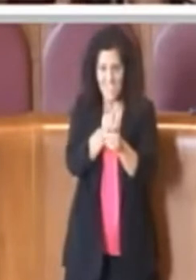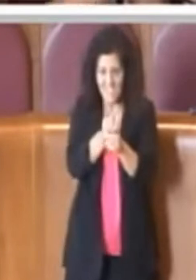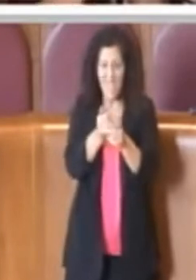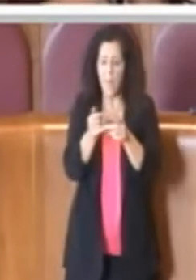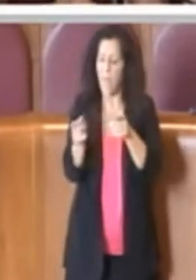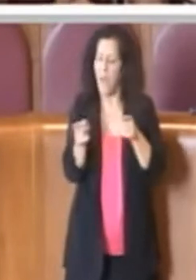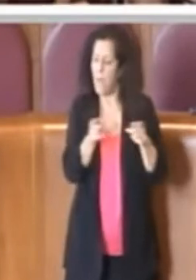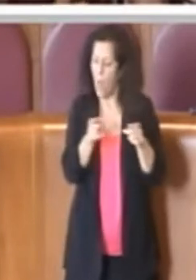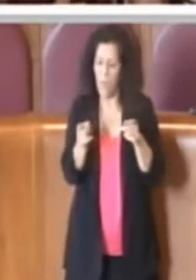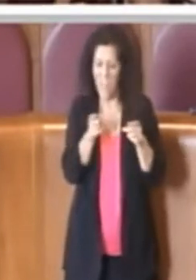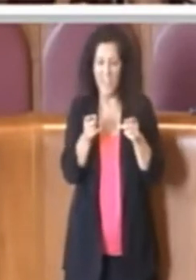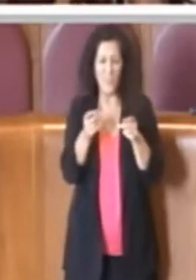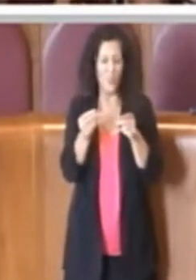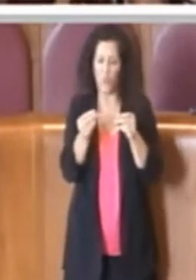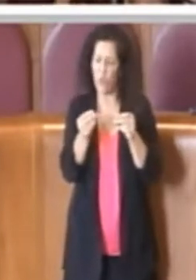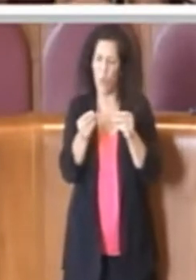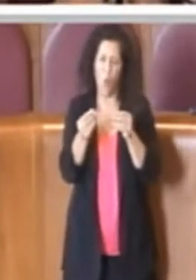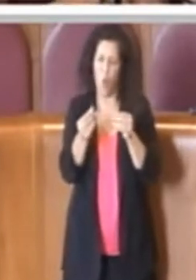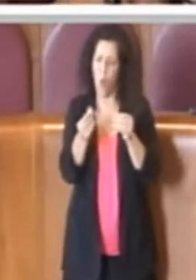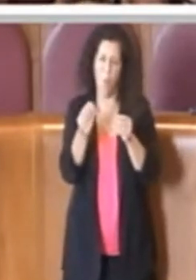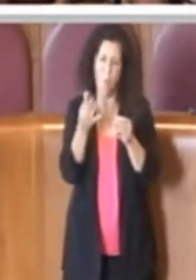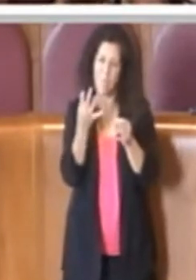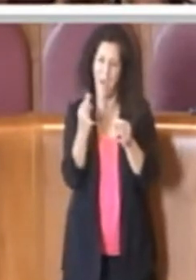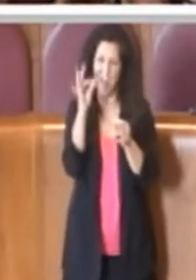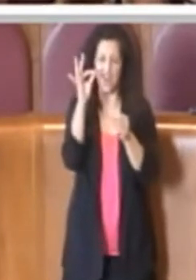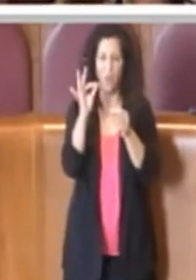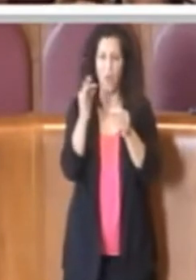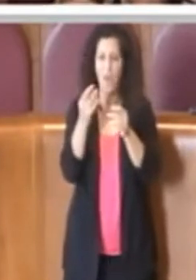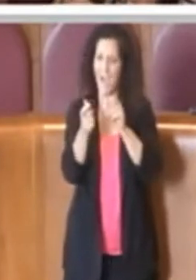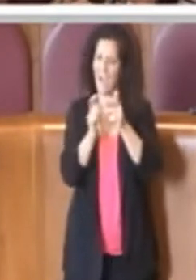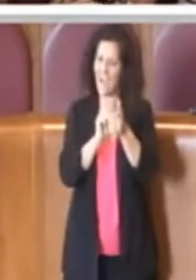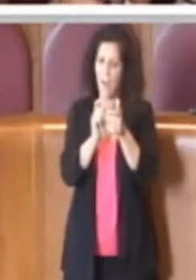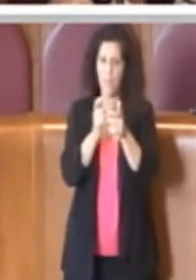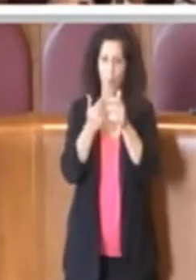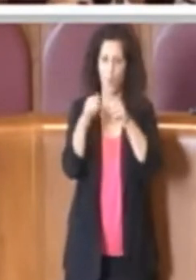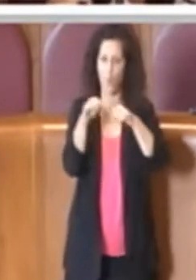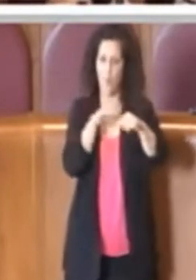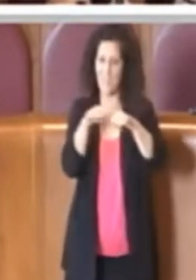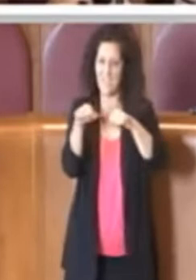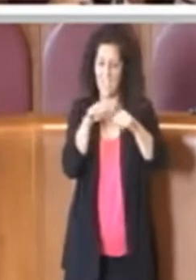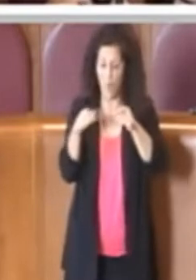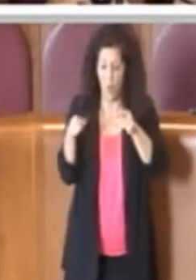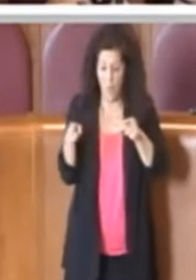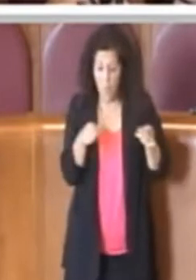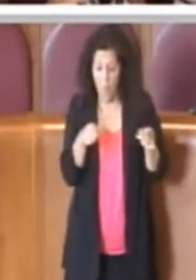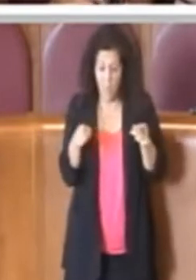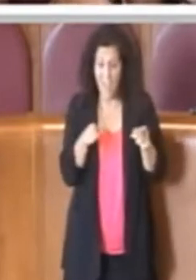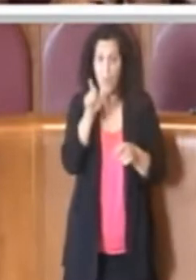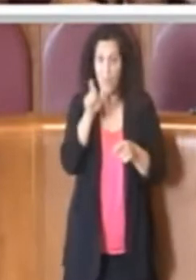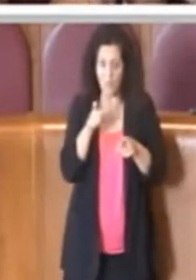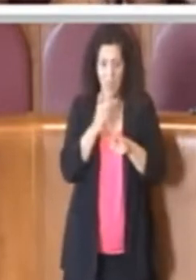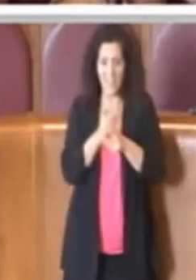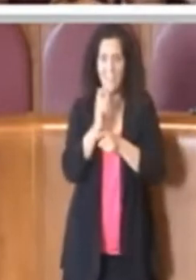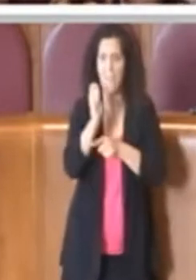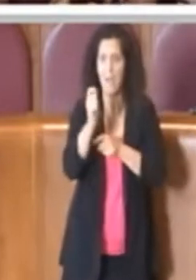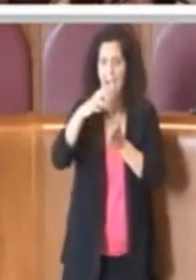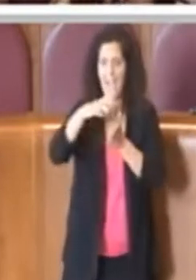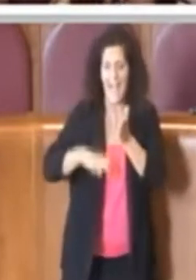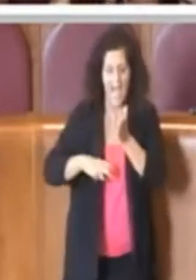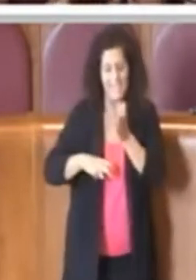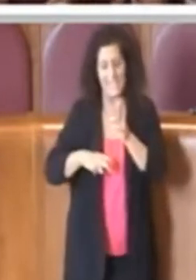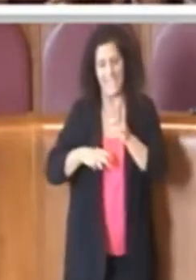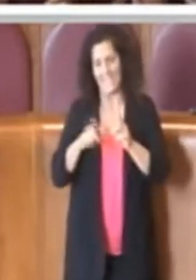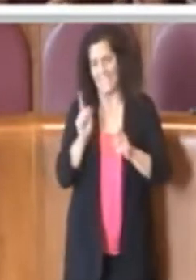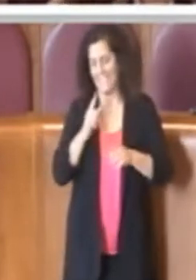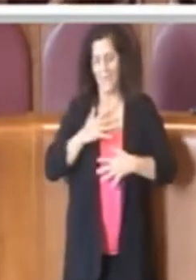'amministrazione, soprattutto un momento che per il contribuente mediamente non è proprio dei più gradevoli. Credo che